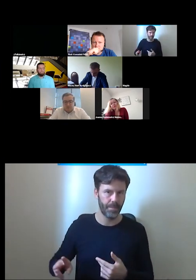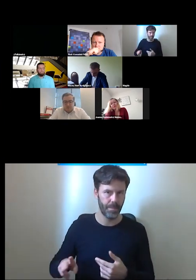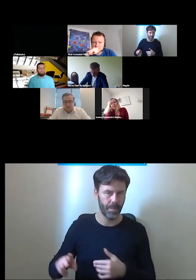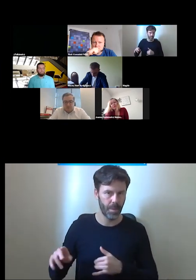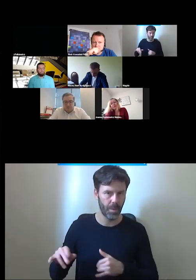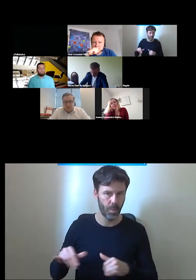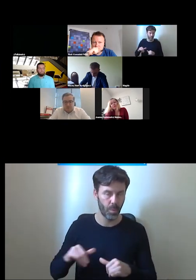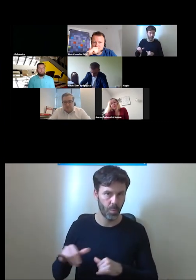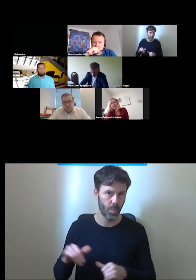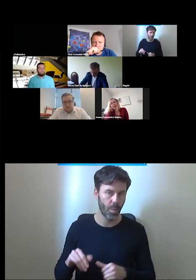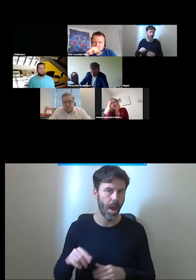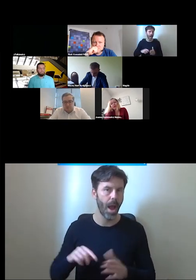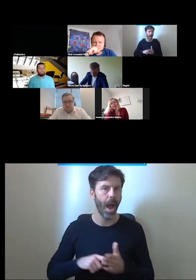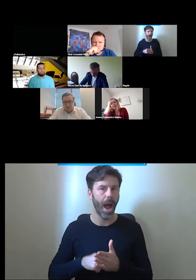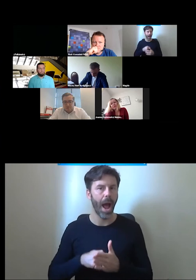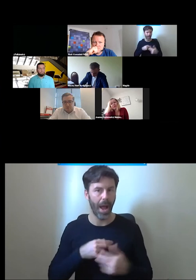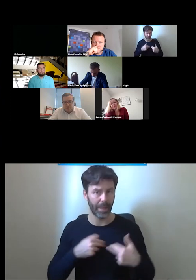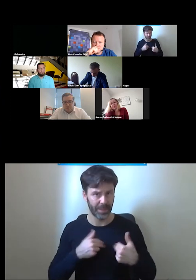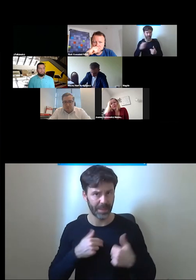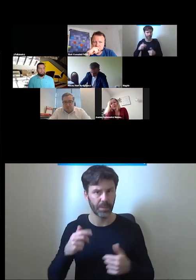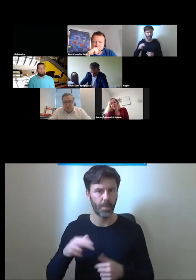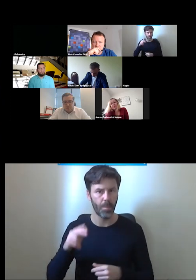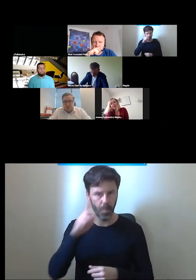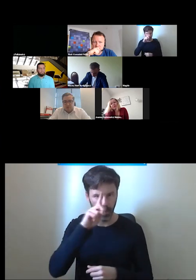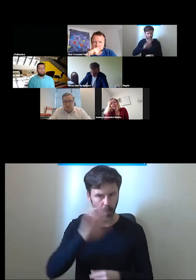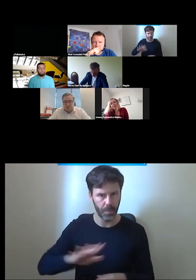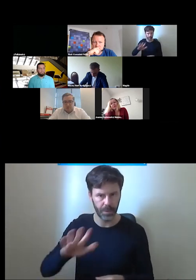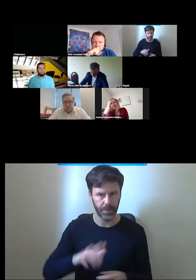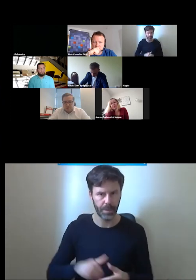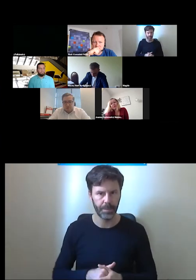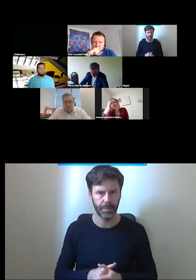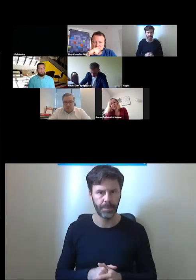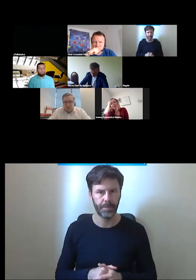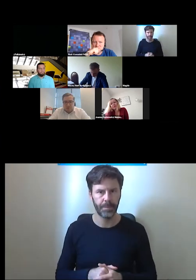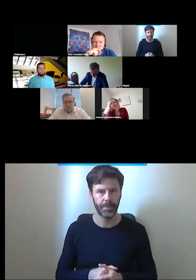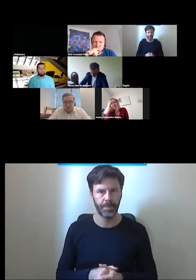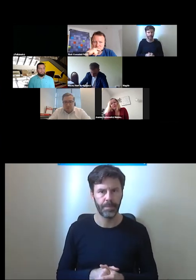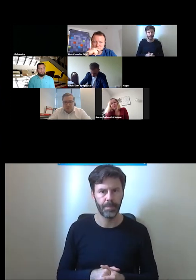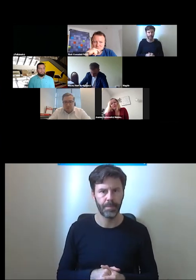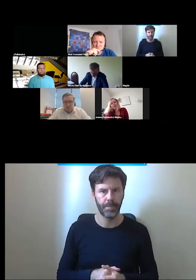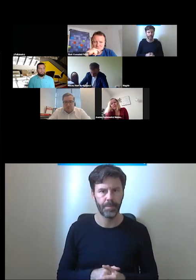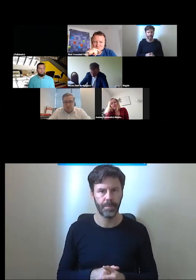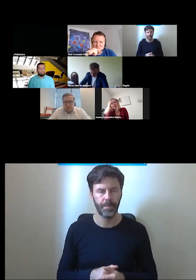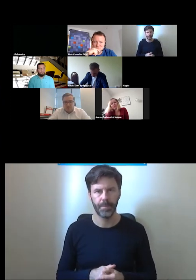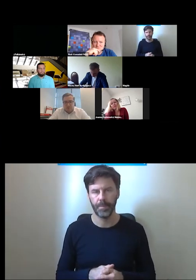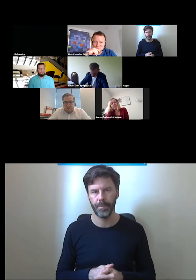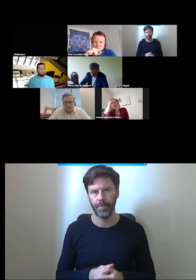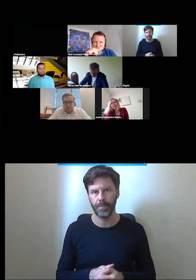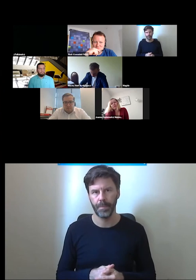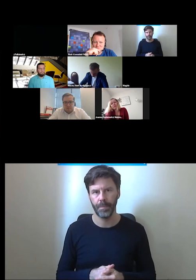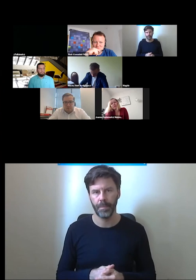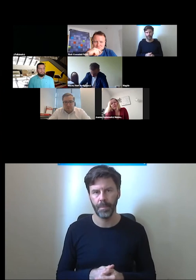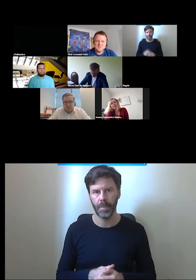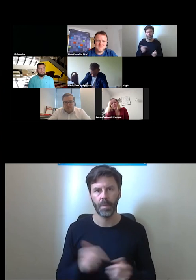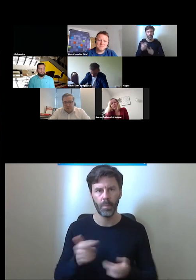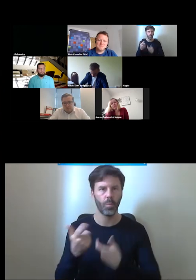wiem przepisy karta dotyczące rozpatrywania terminów rozpatrywania spraw no to moglibyśmy do tego podejść szablonowo i stosować maksymalne